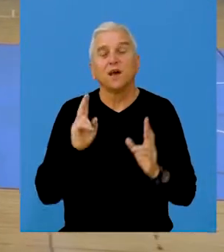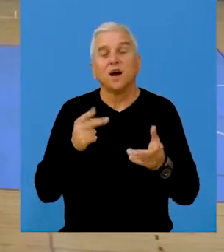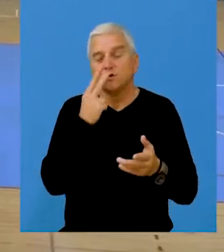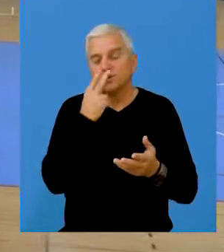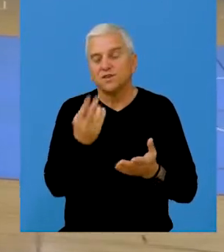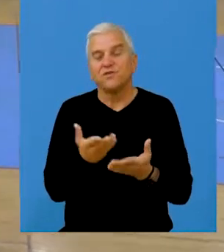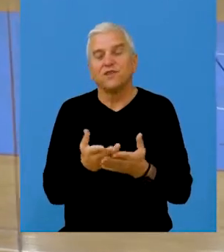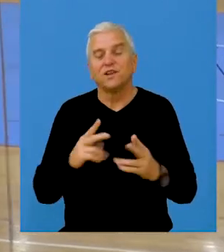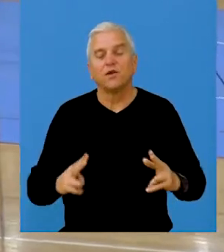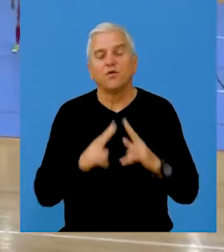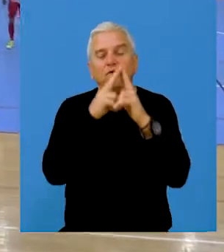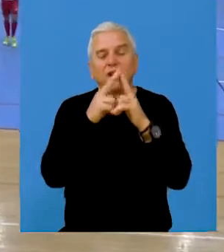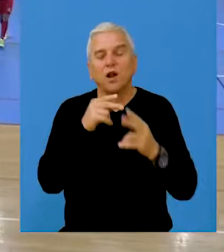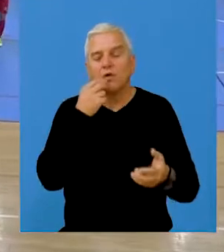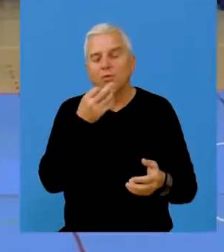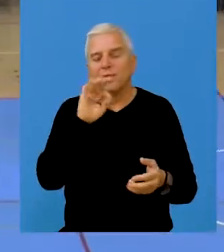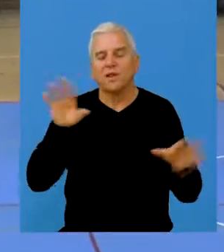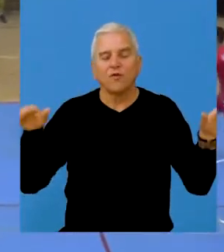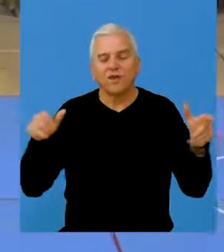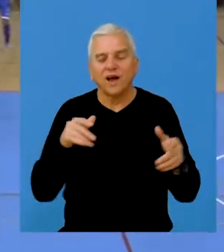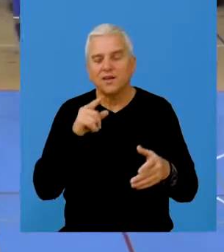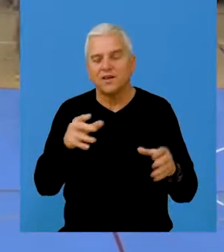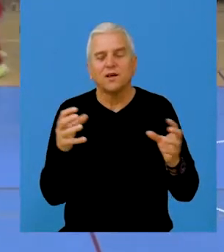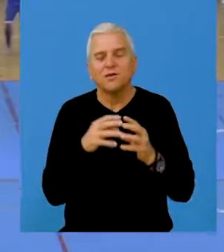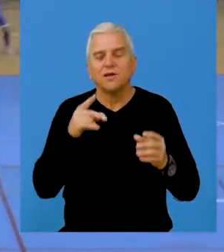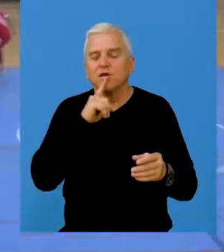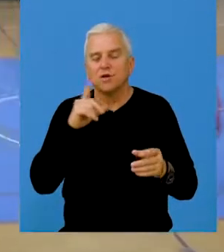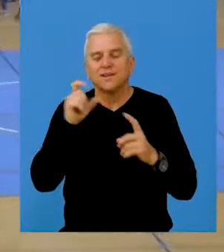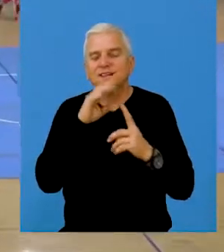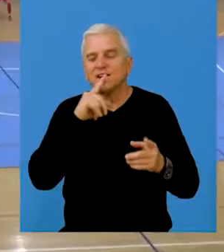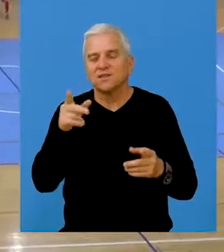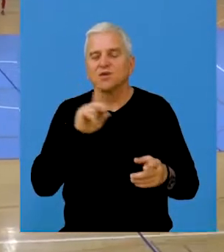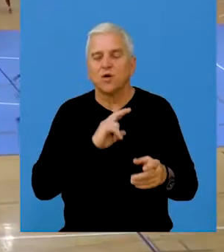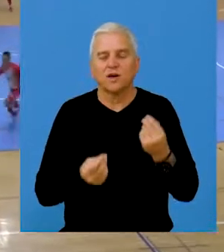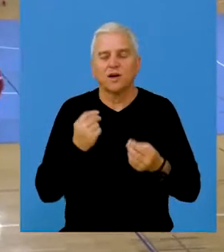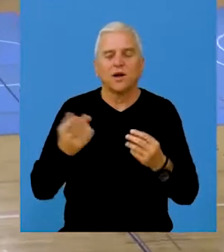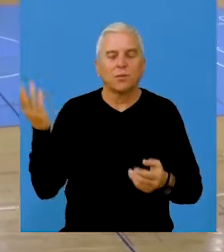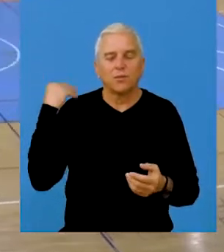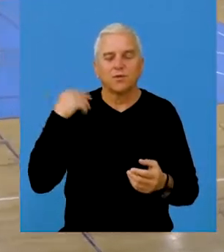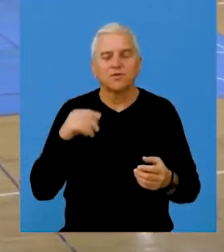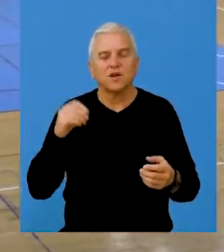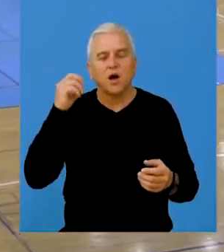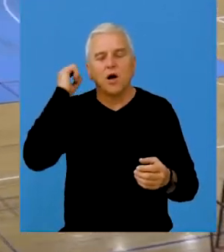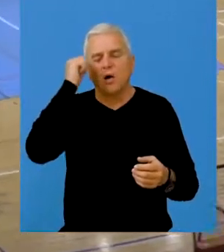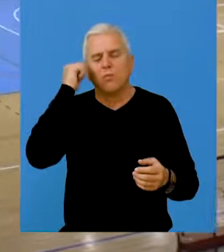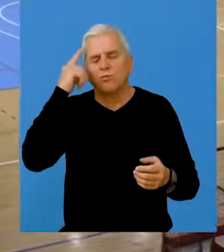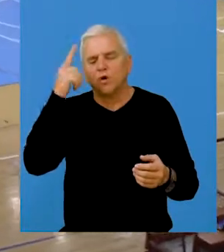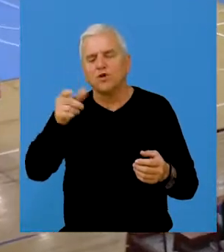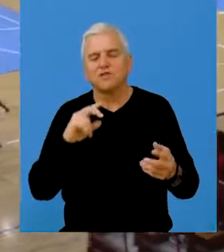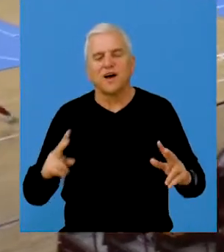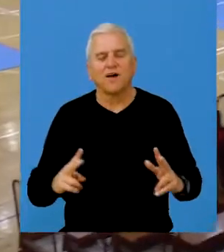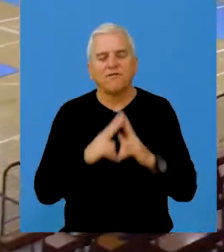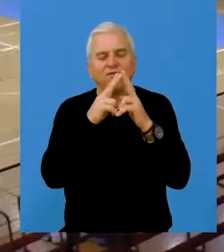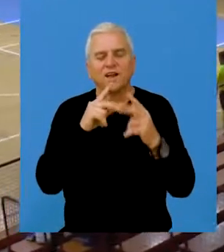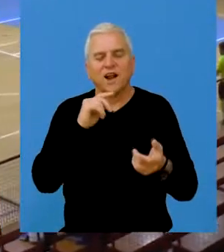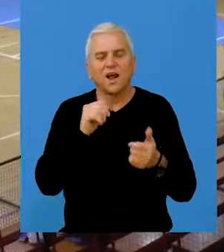Kao što ste i videli, finalu je pobedilo Vranje ekipu Salinesa koja je prošle sezon igrala od finale play-offa bosanskog prvenstva,